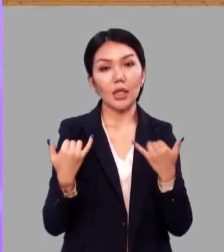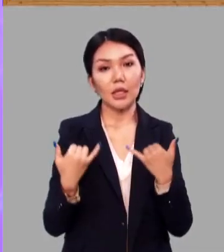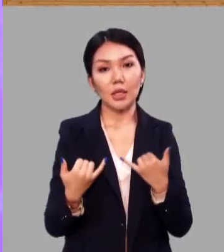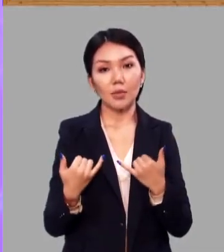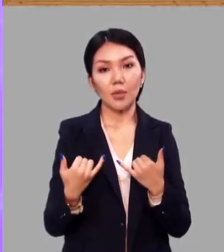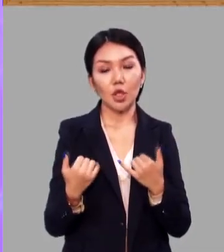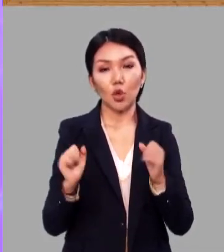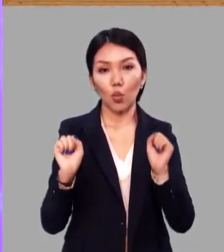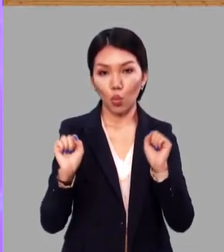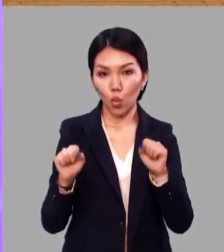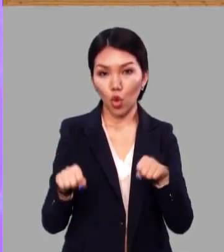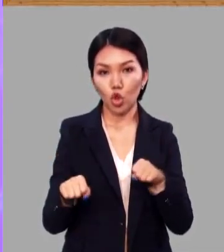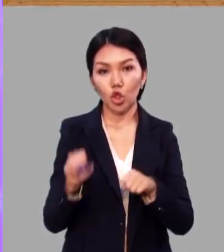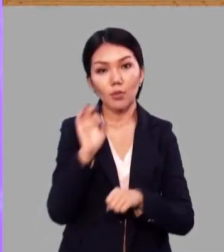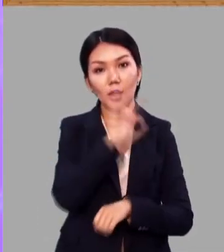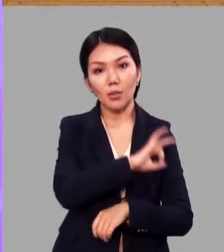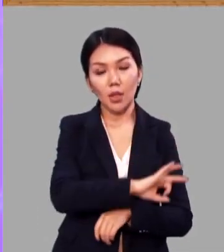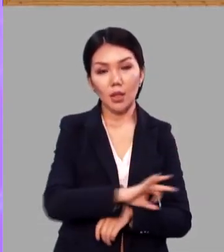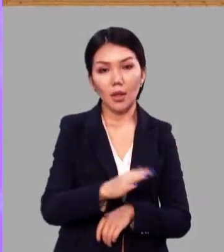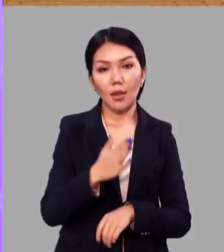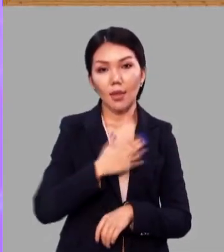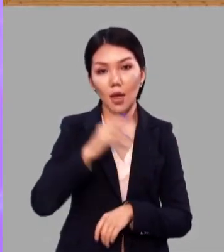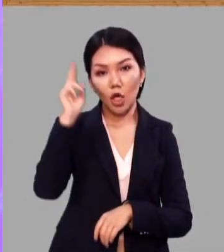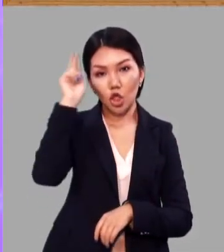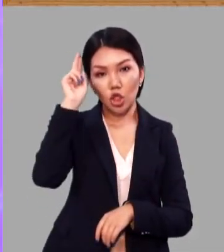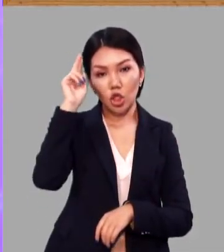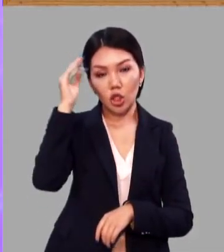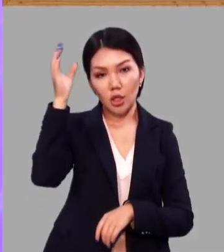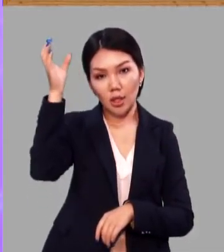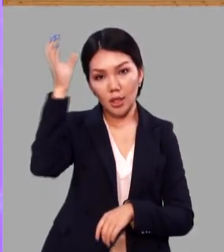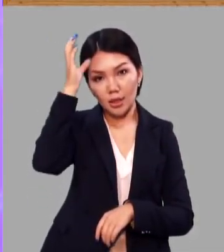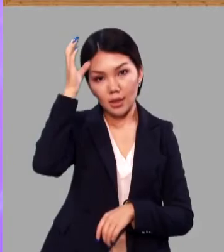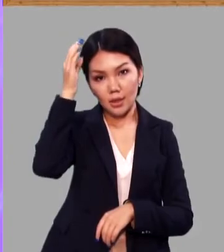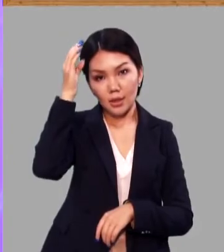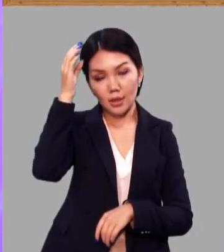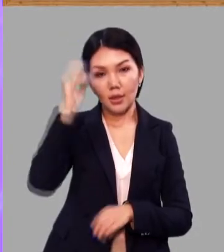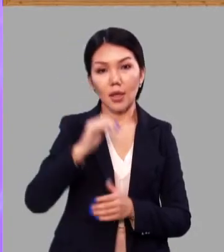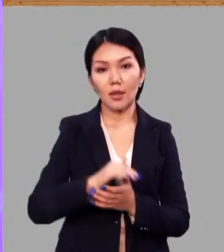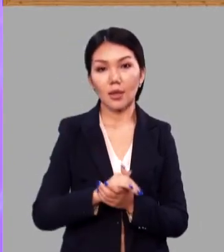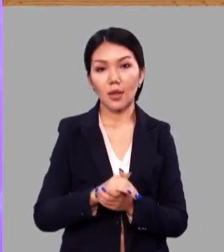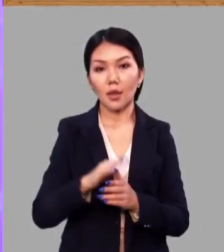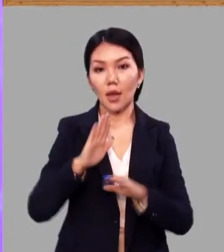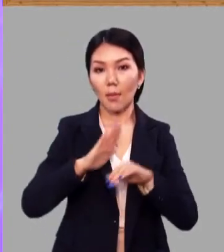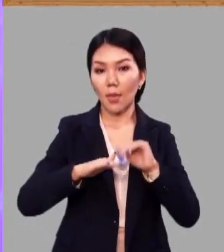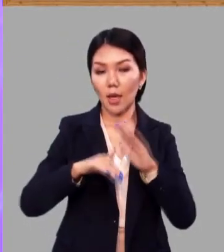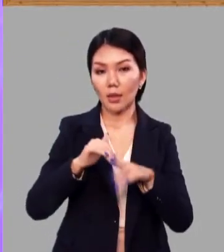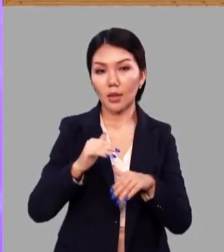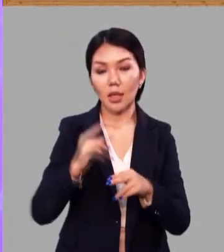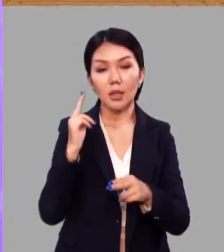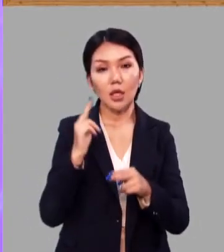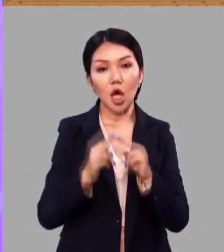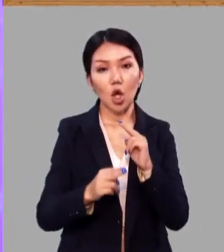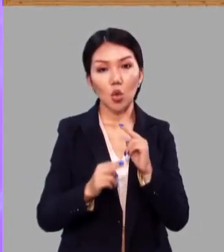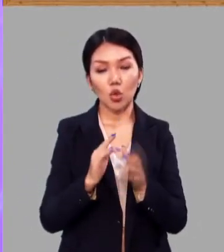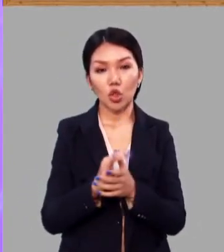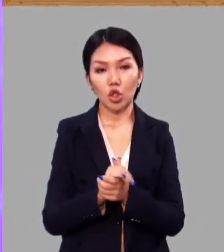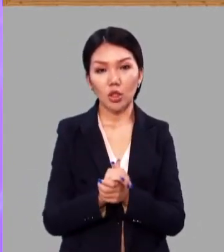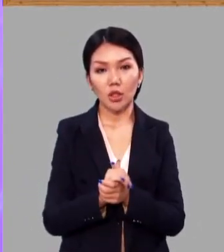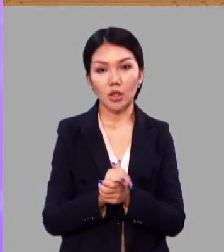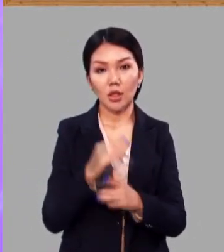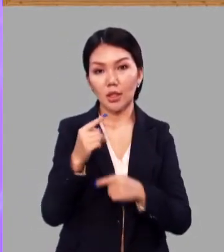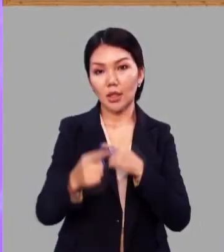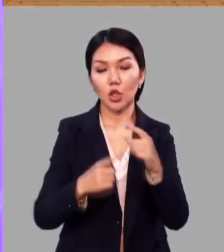И теперь можем применить наши знания на практике. Закончите